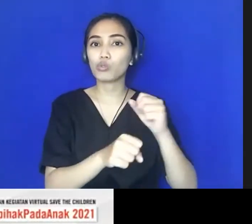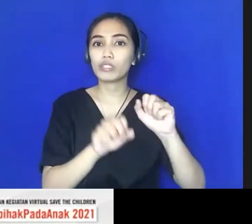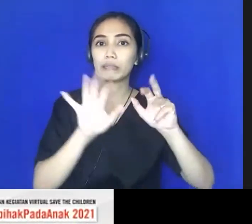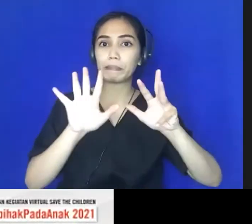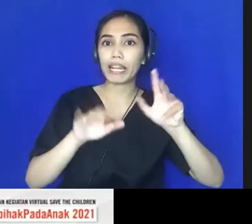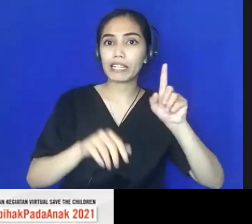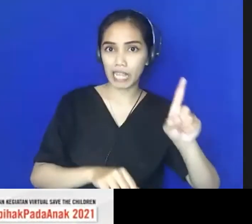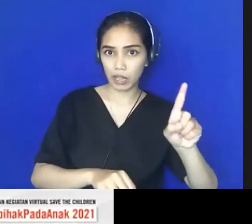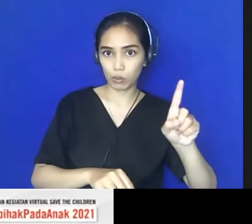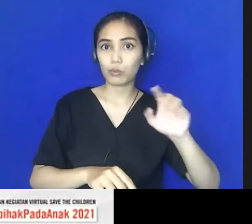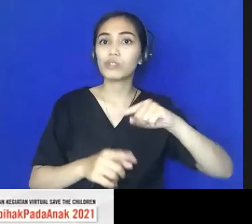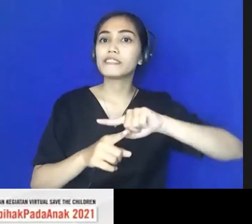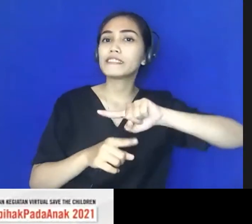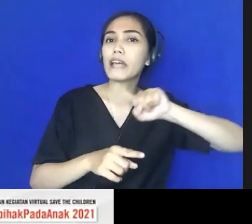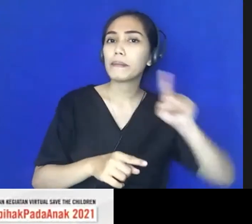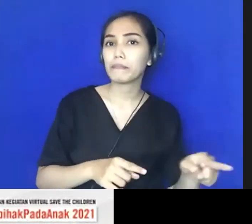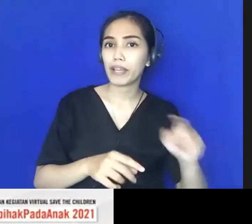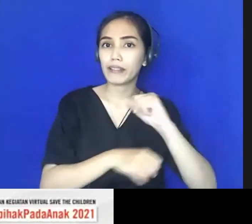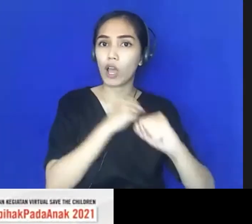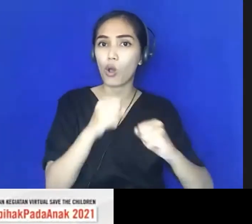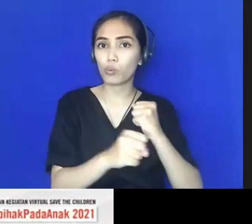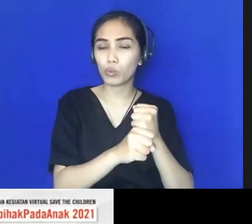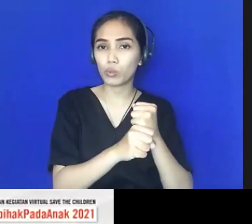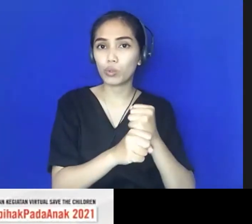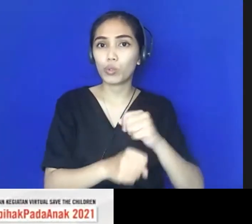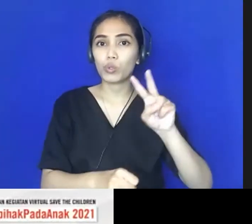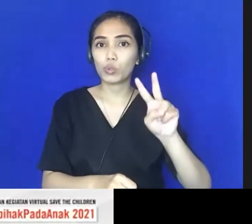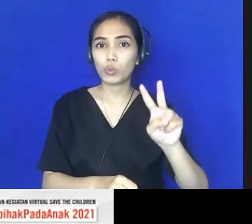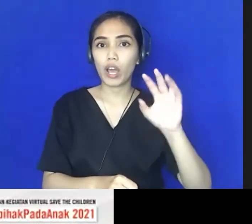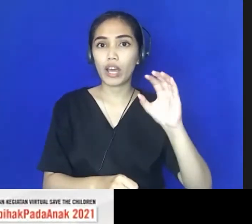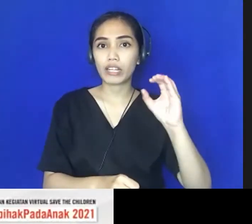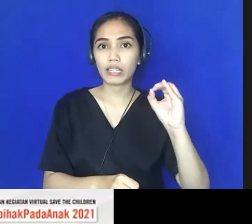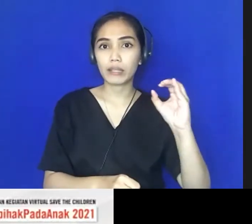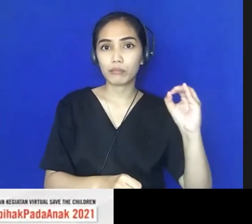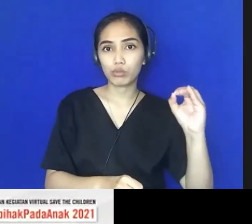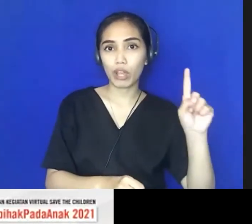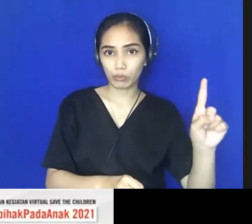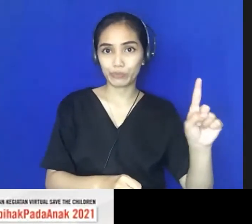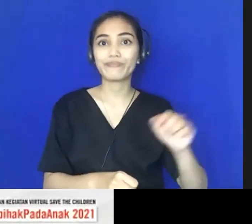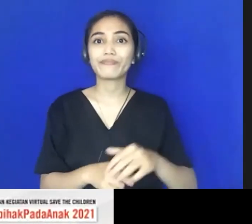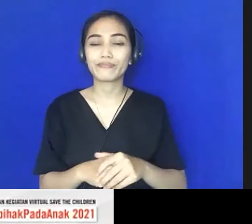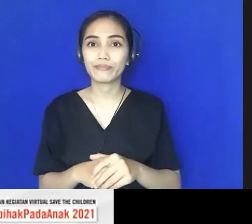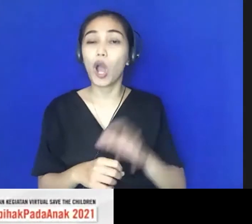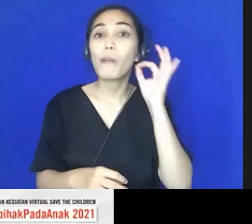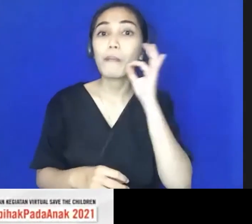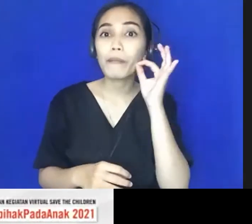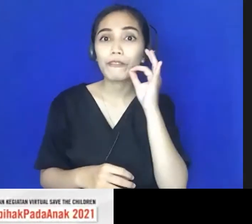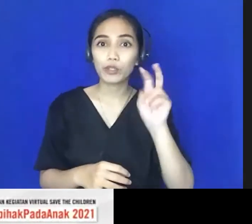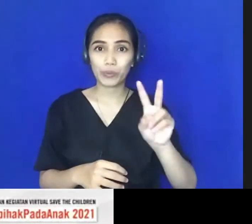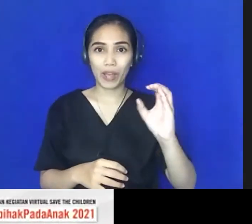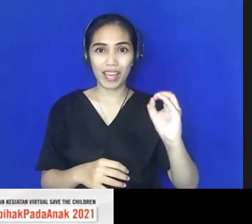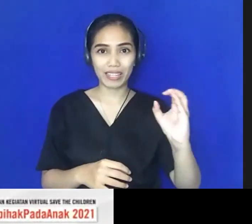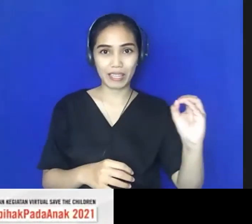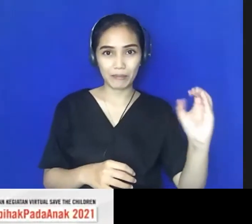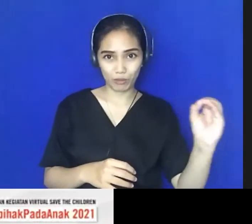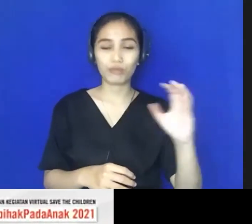2001. 2000. 2000, oke. Dari Kepala